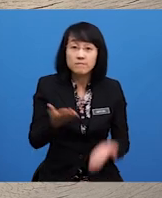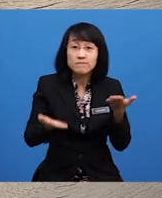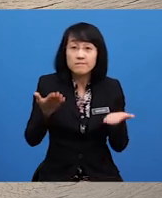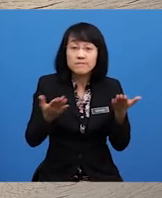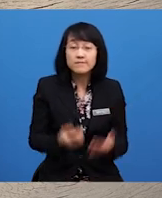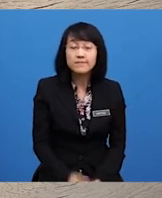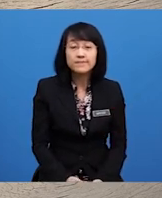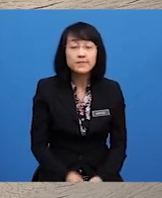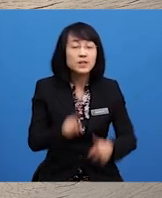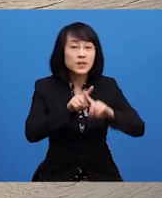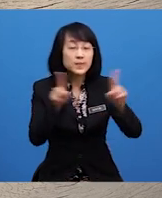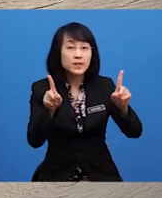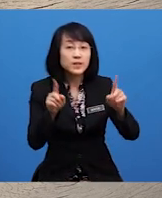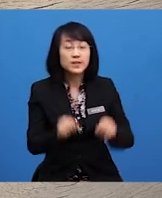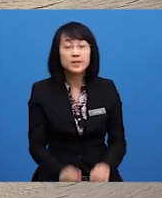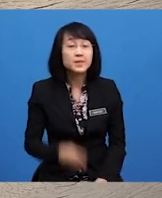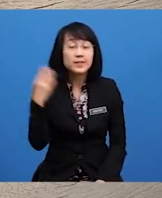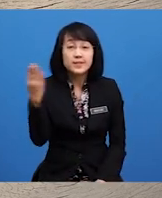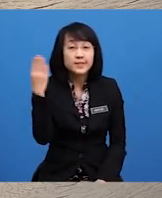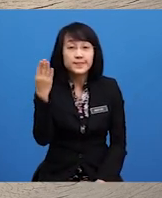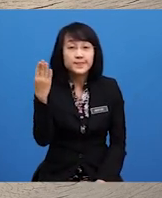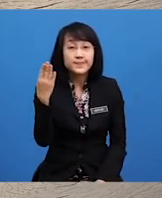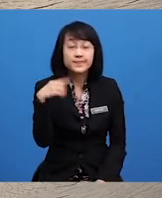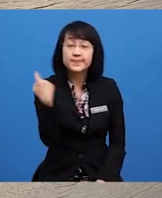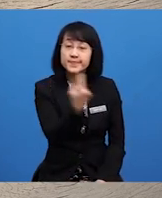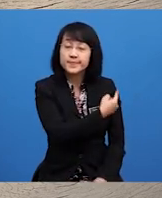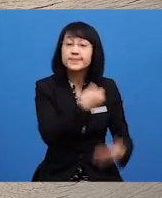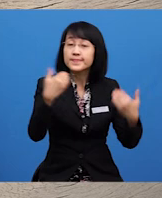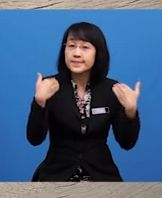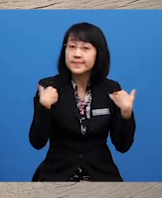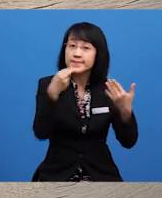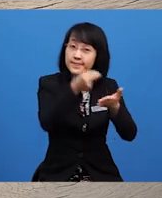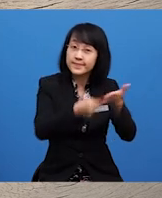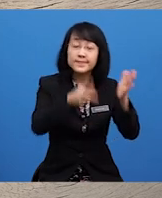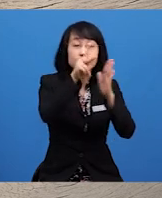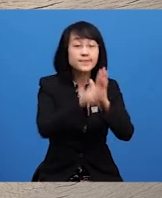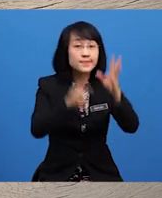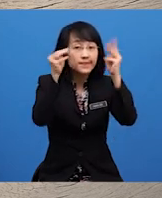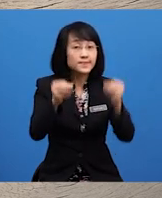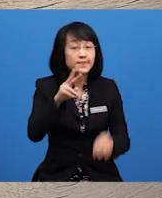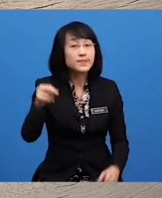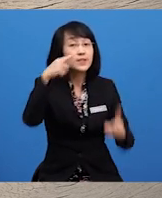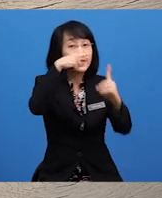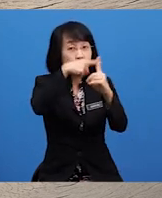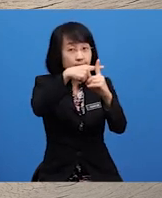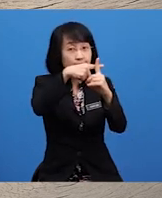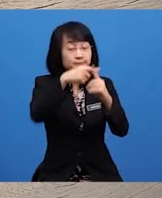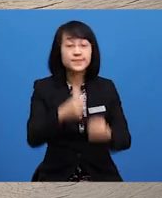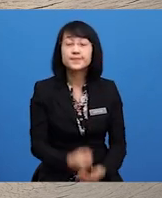Tapi Lazimnya Kita memiliki nilai kemanusiaan yang positif